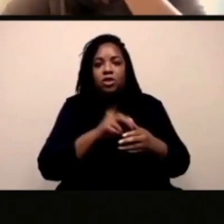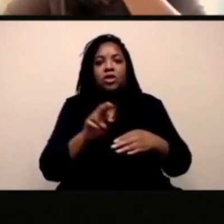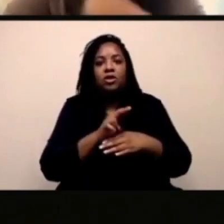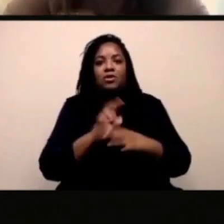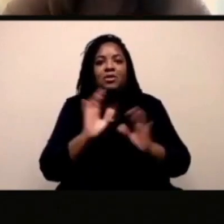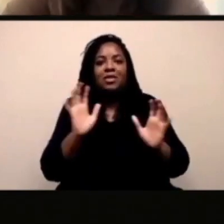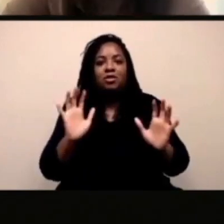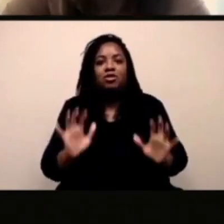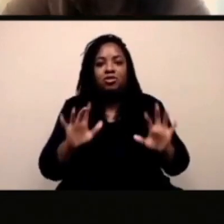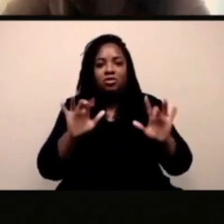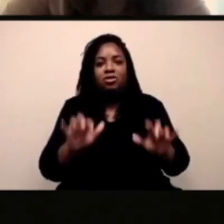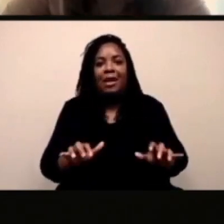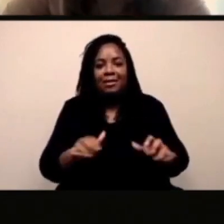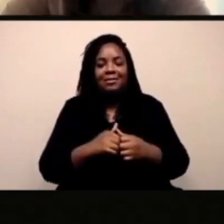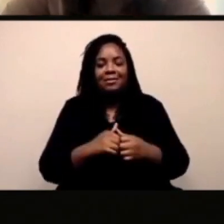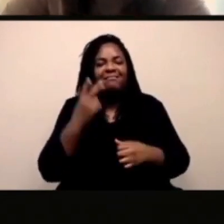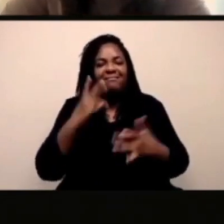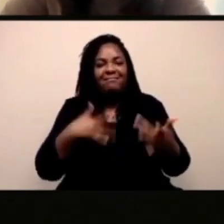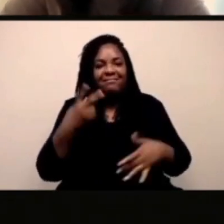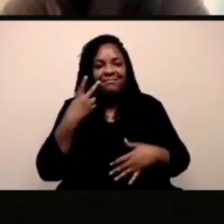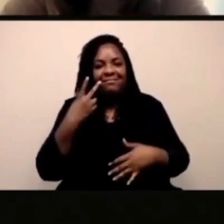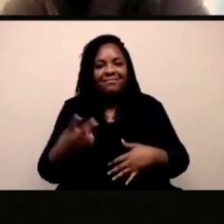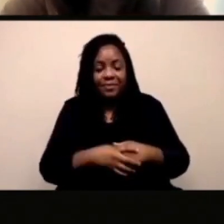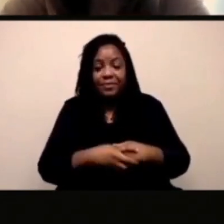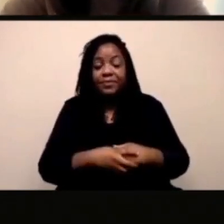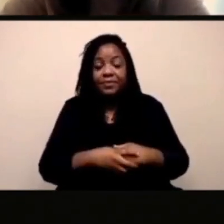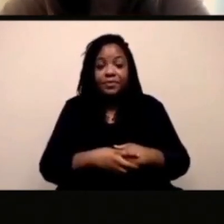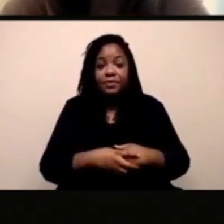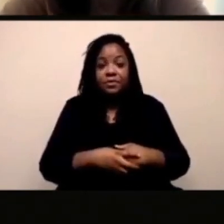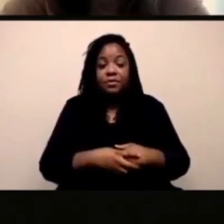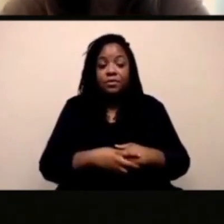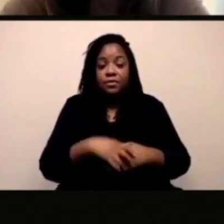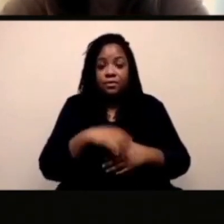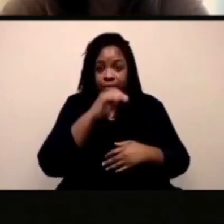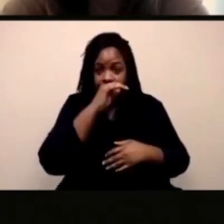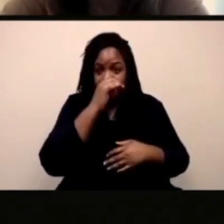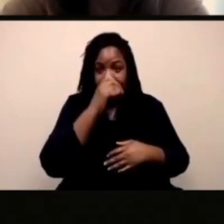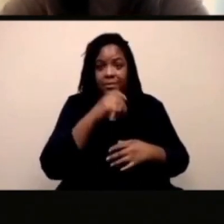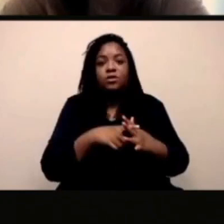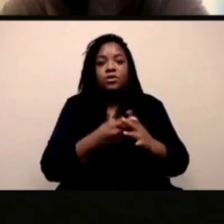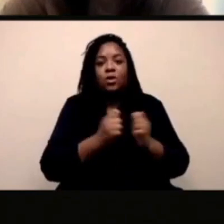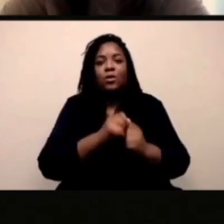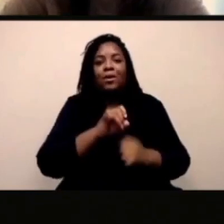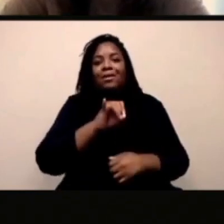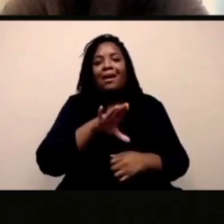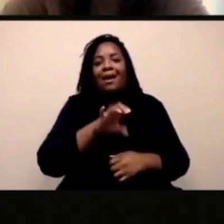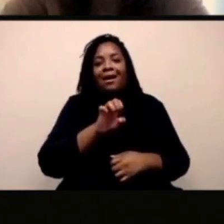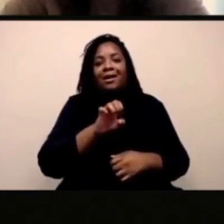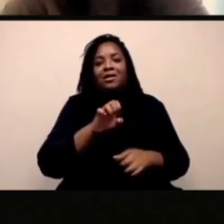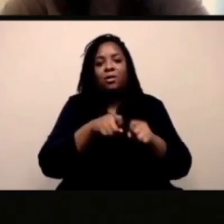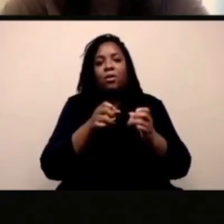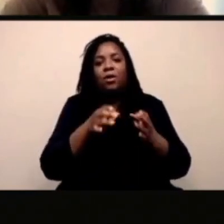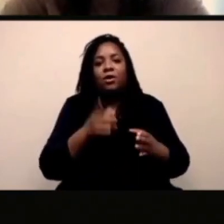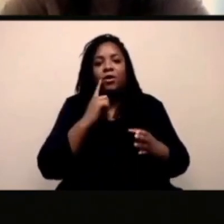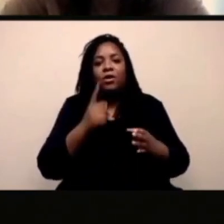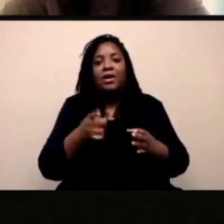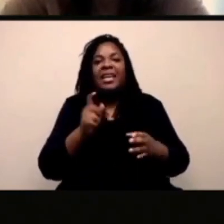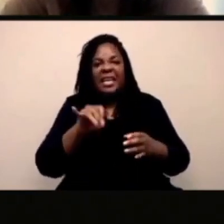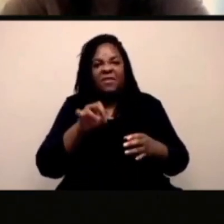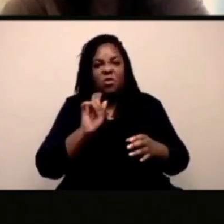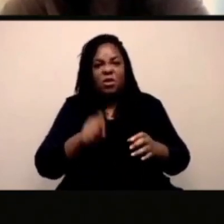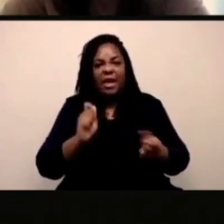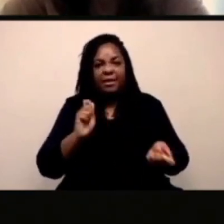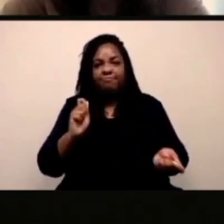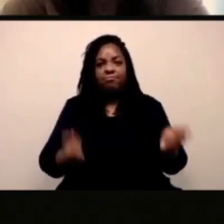Ok, bene, che bello avere dei partecipanti tutti qua in vivo e quelli che stanno transitando per il chat.